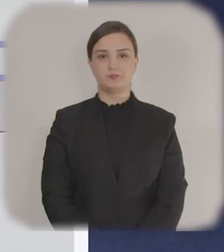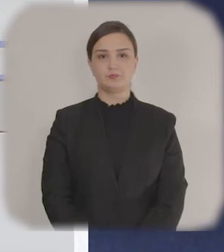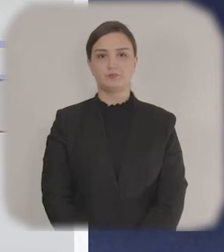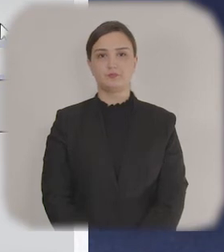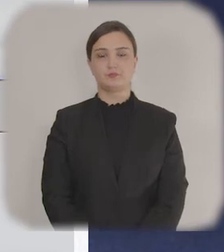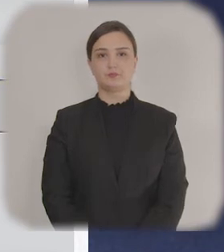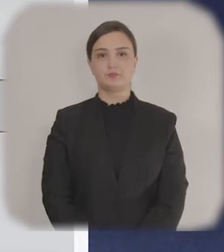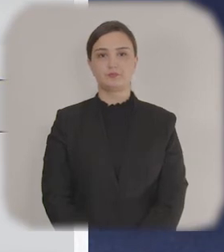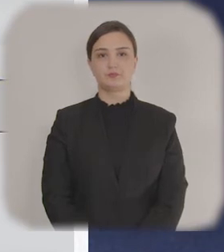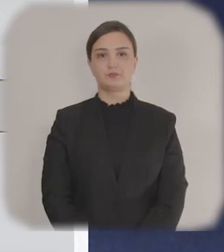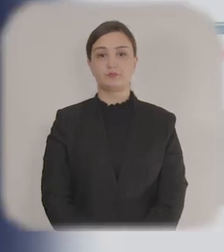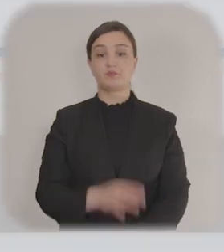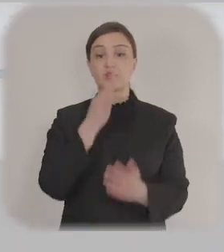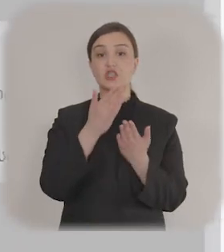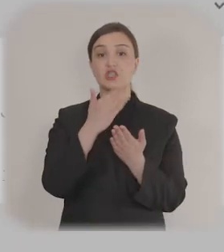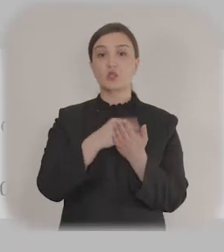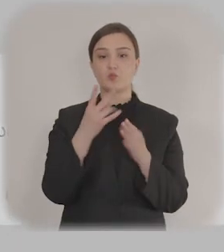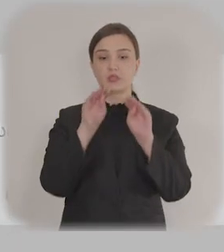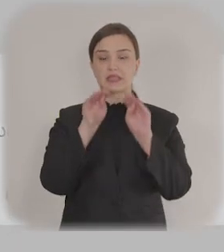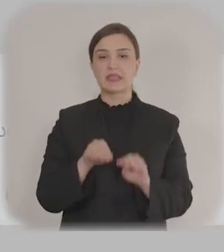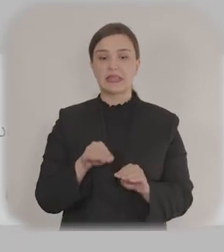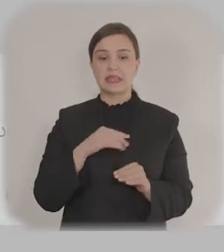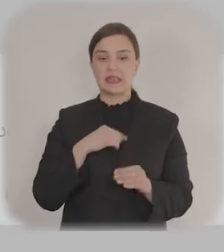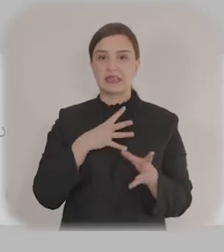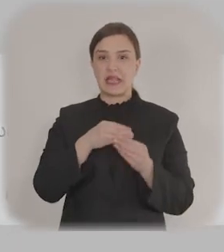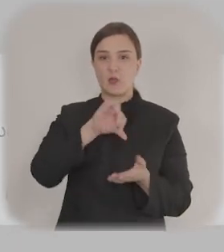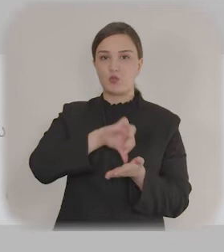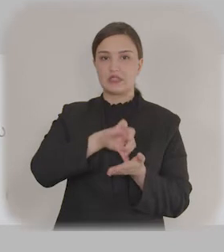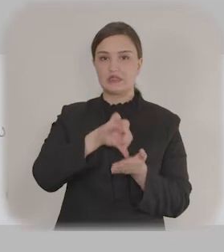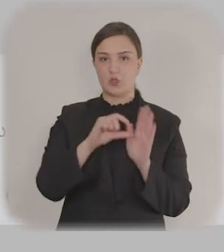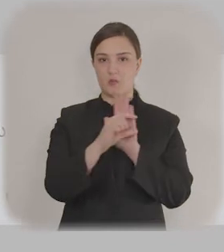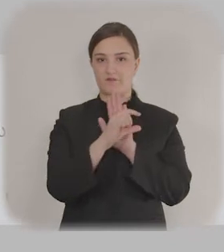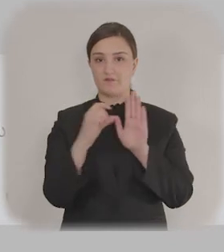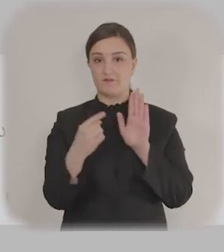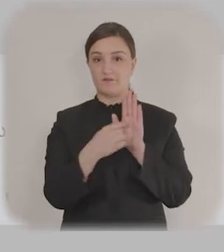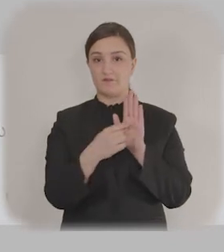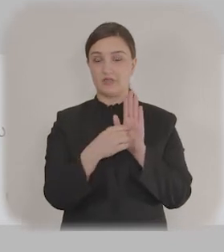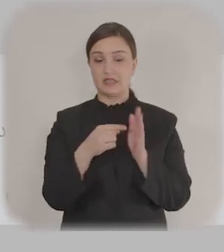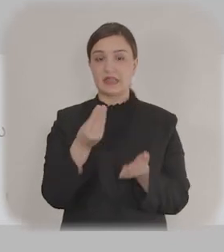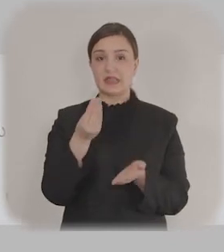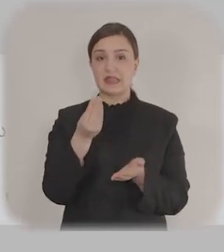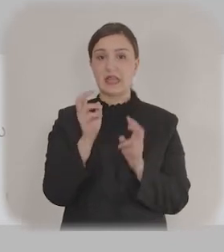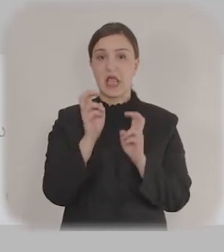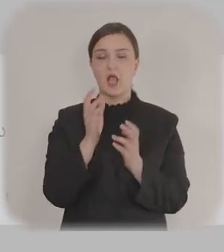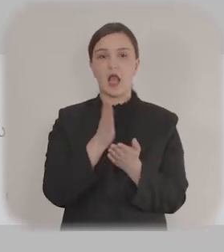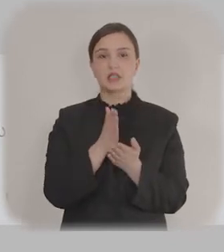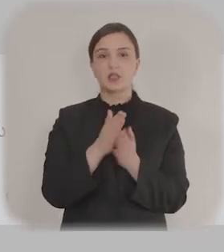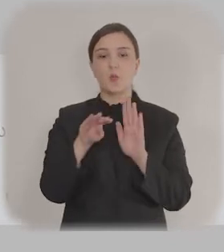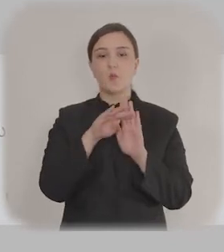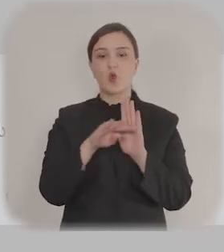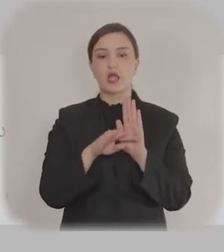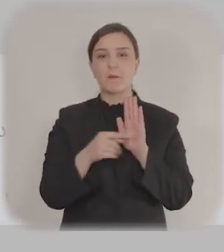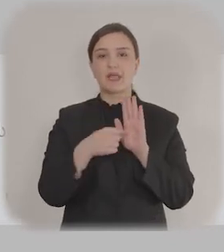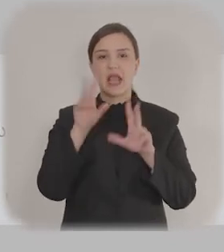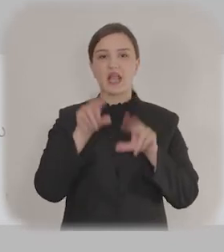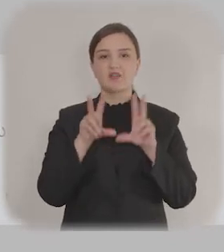tutur. Həmin məbləği aplikant maliyyəni əldə etdiyi təqdirdə öz resurslarından sərf edir. Xayiş edirik nəzərə alın ki, yeni